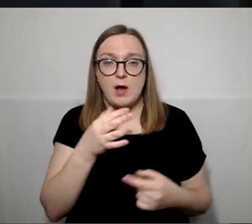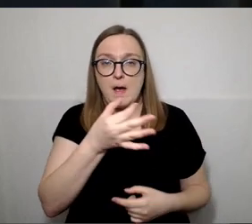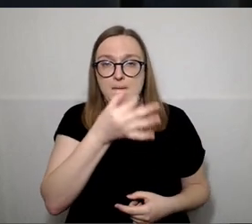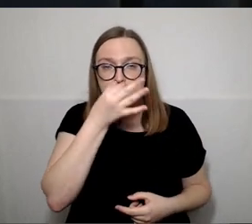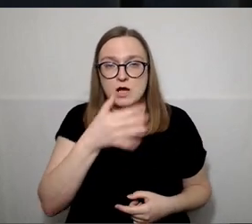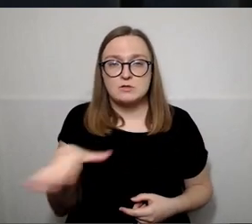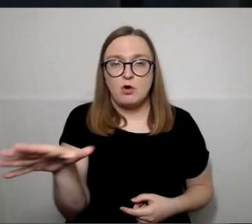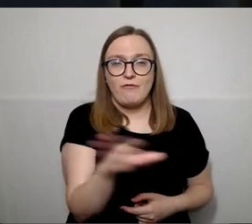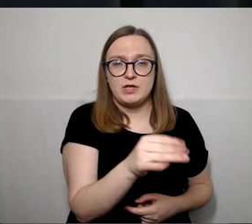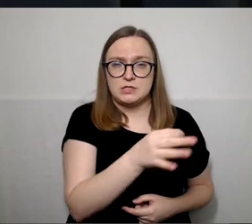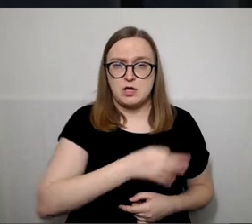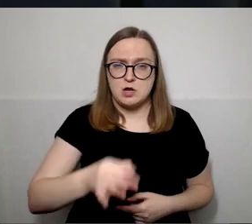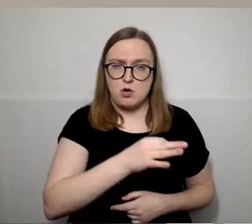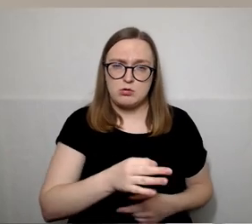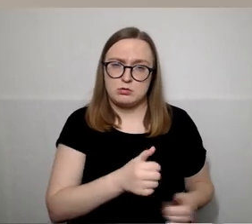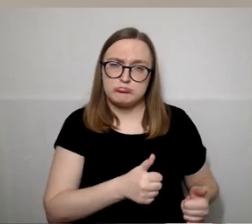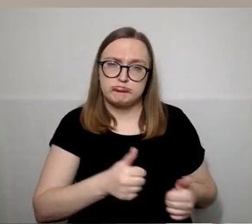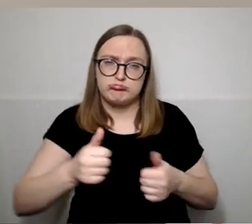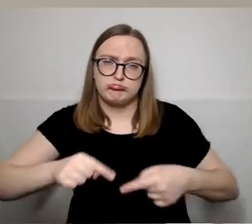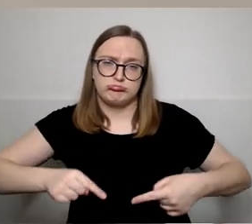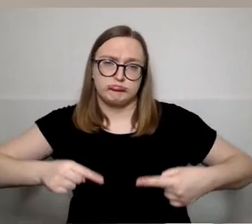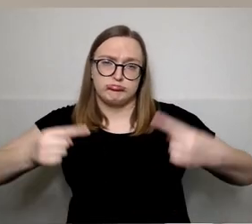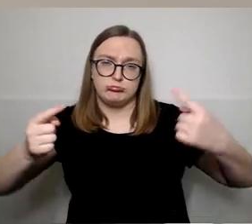rajonas. Ačiū.